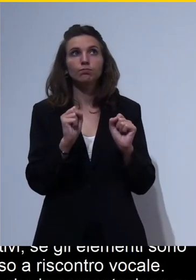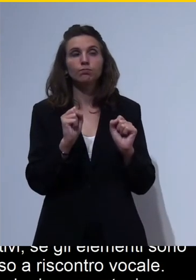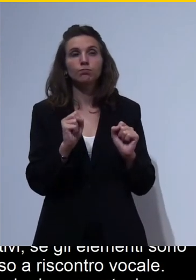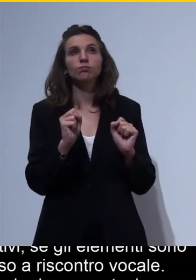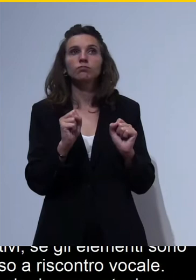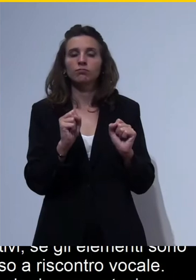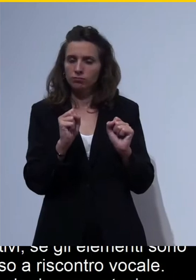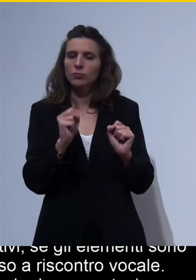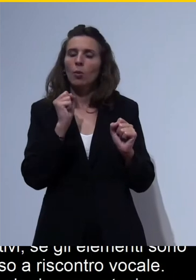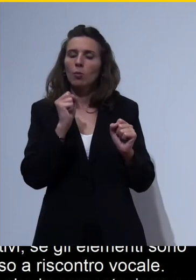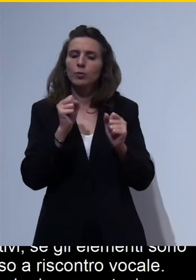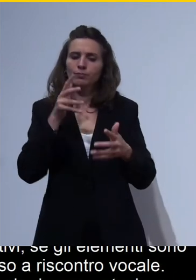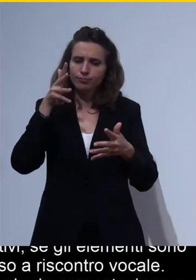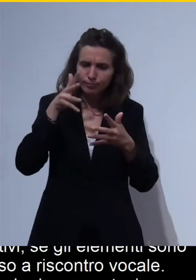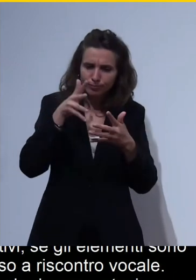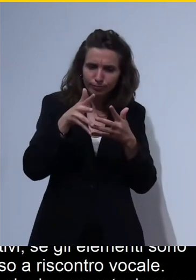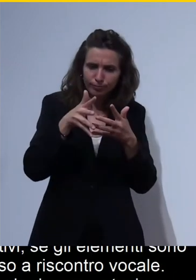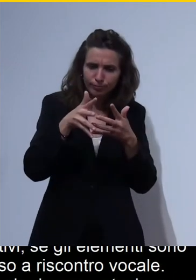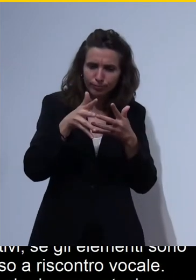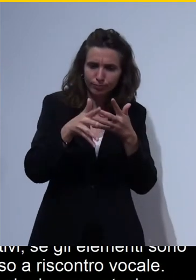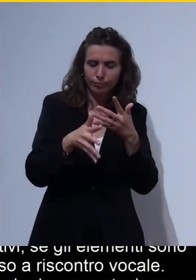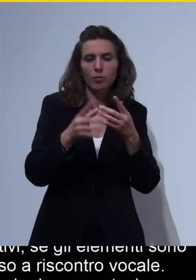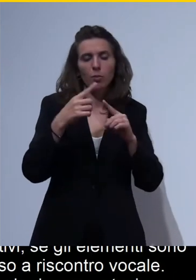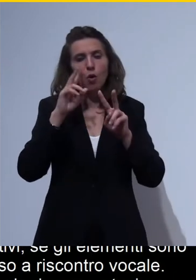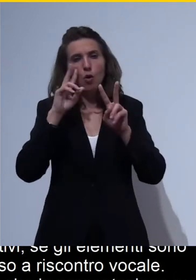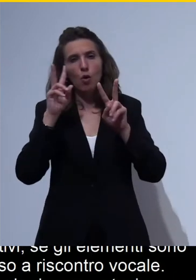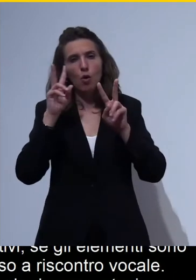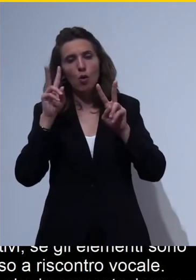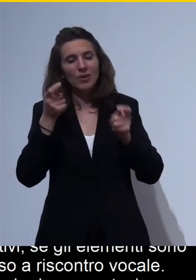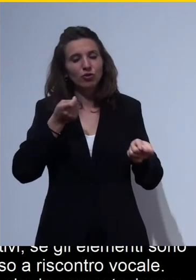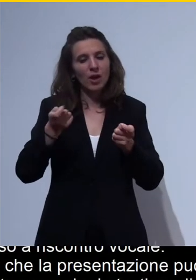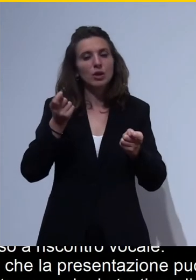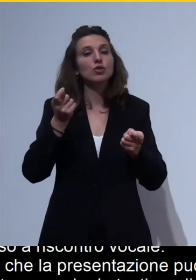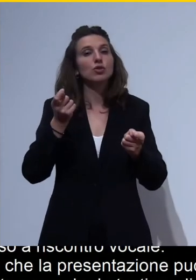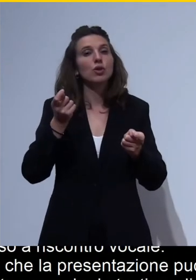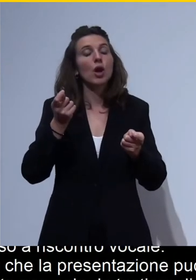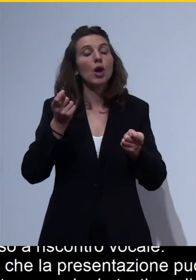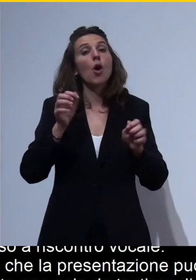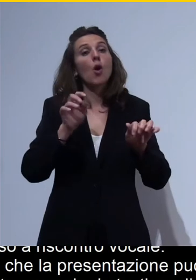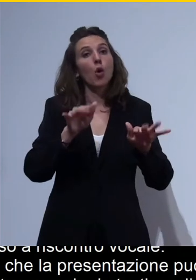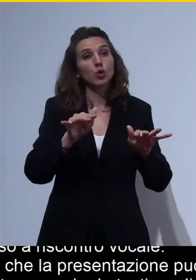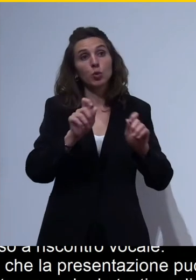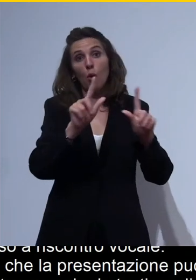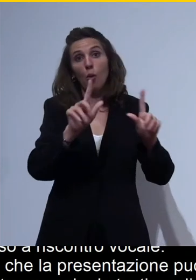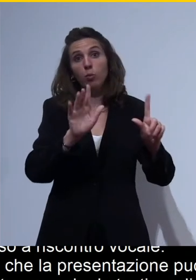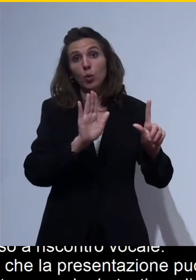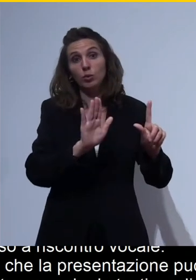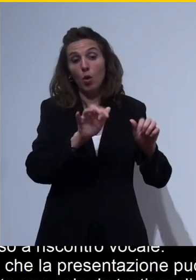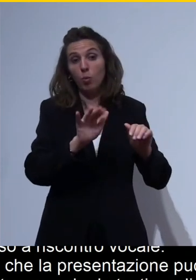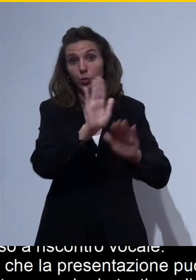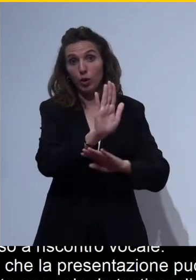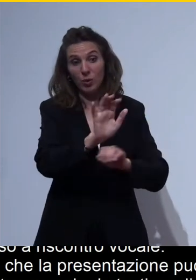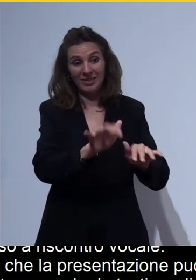e anche controllata non solo da tastiera di un computer ma anche attraverso una tastiera esterna, quindi per esempio anche dispositivi